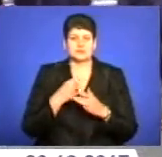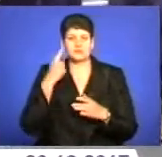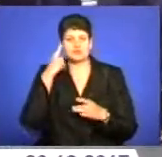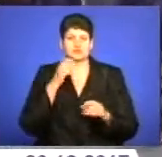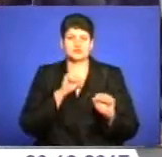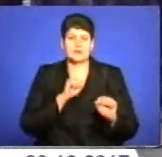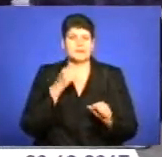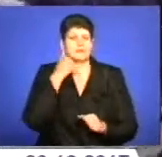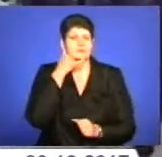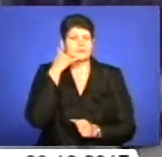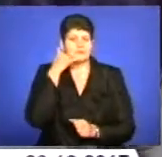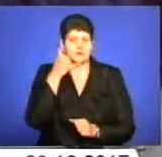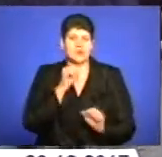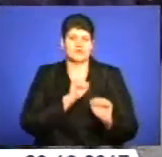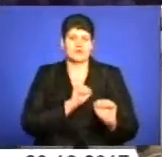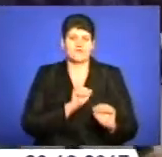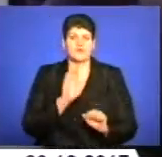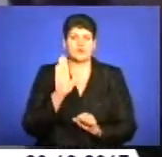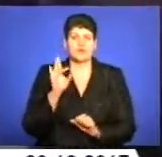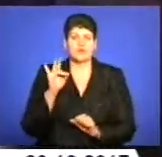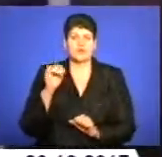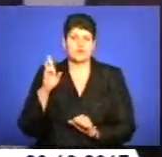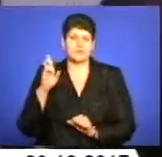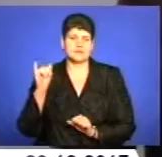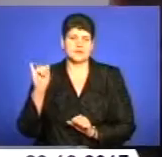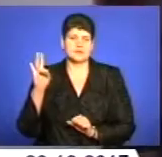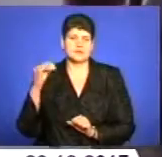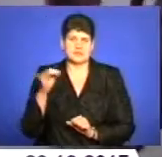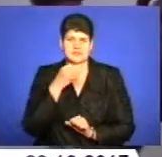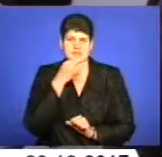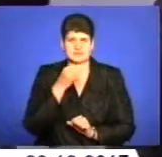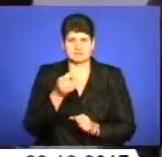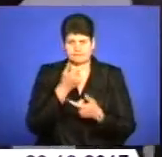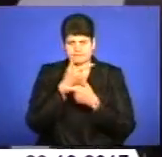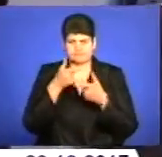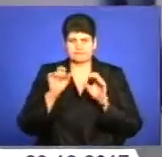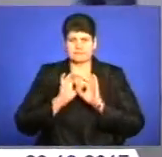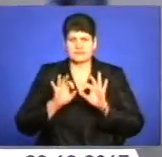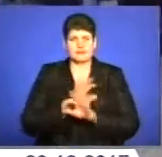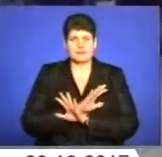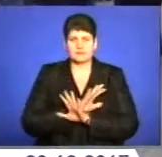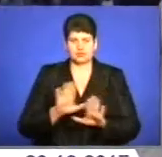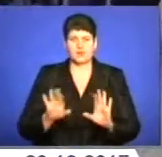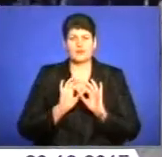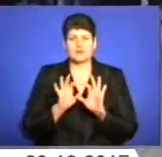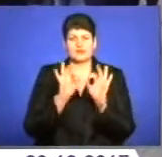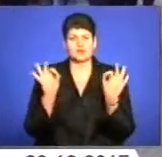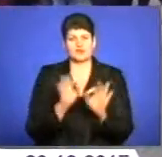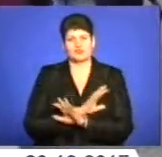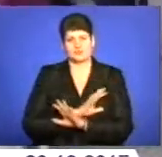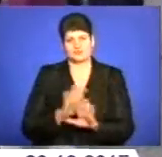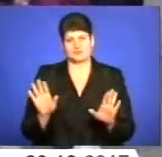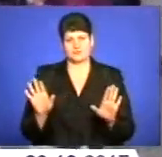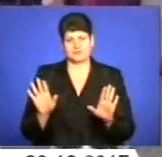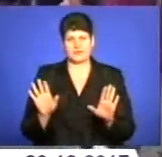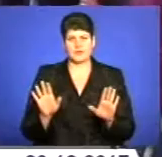підозрюваного, ми зателефонували до адвоката Володимира Рубінського, який відповів, що не розголошуватиме деталі справи і не коментуватиме її перебіг.